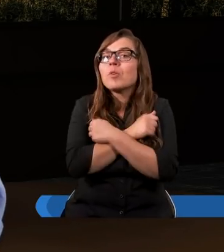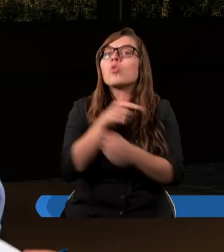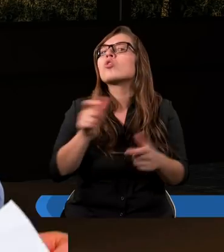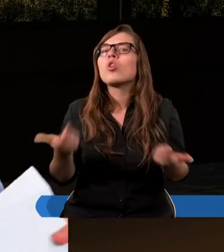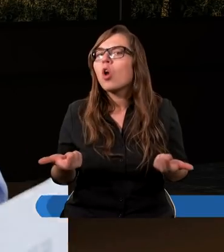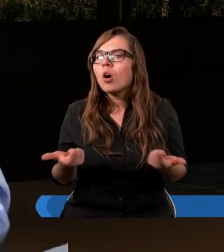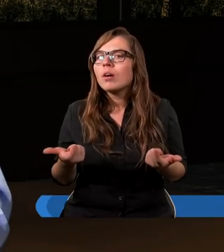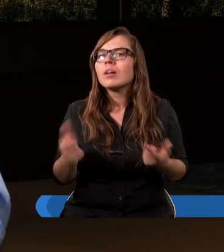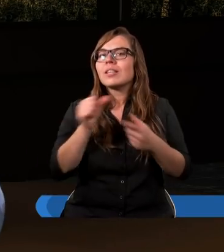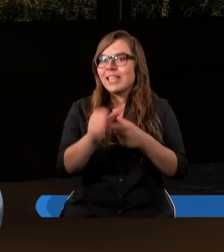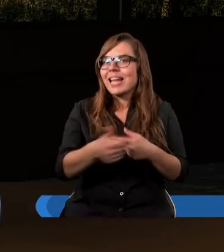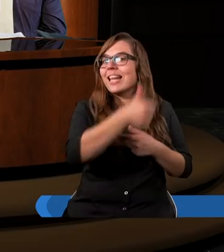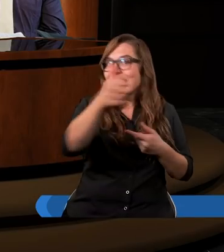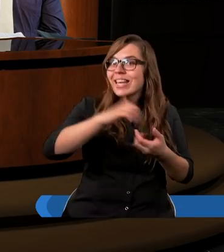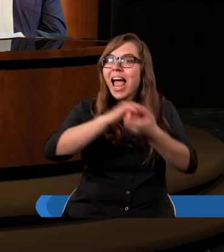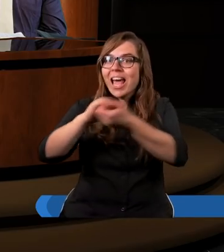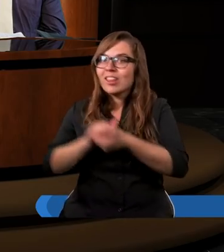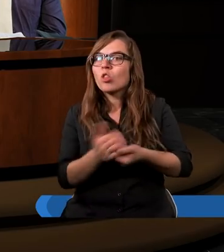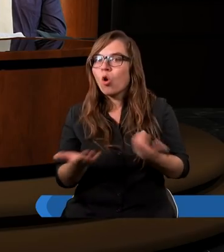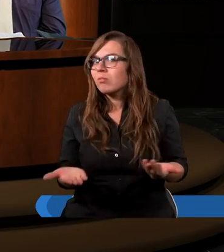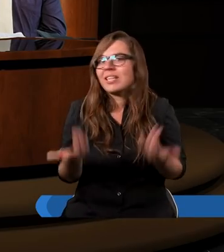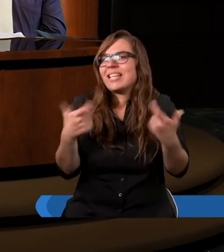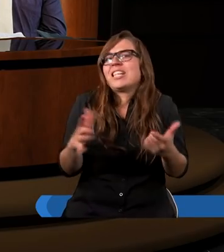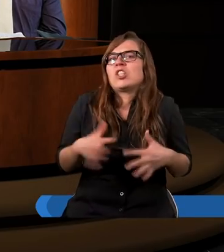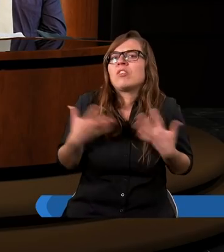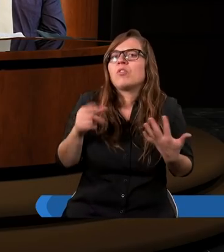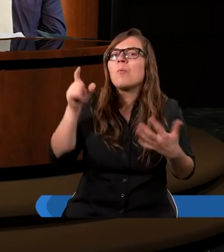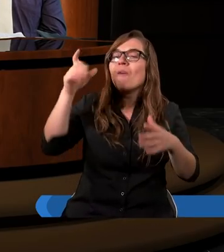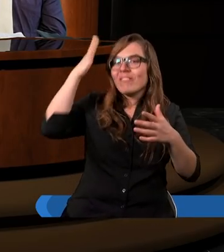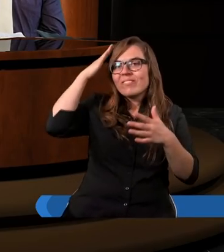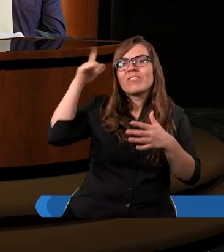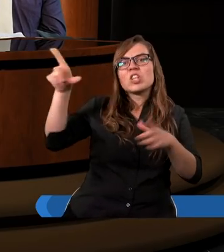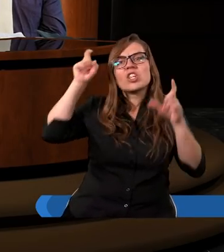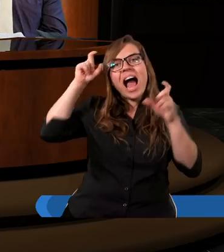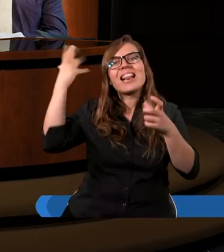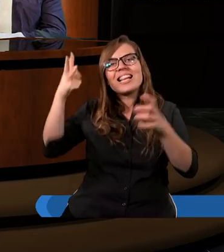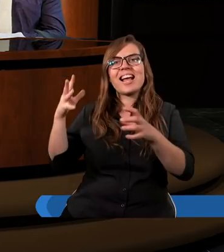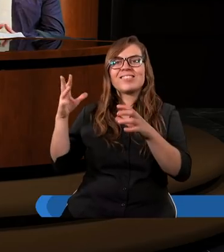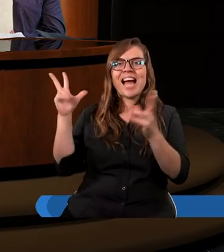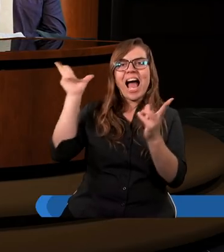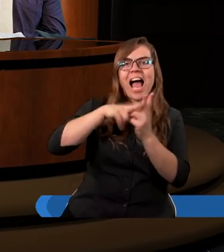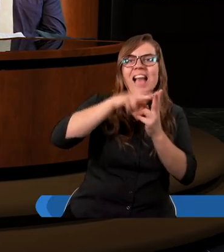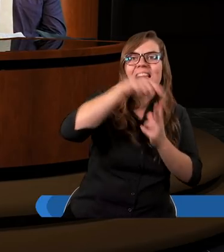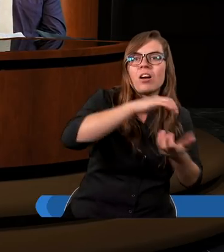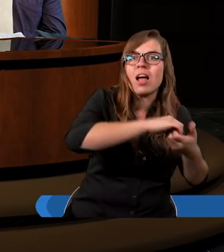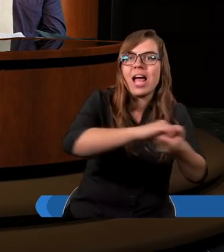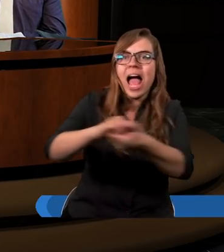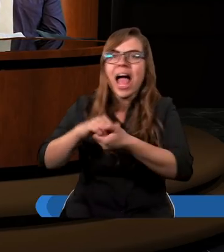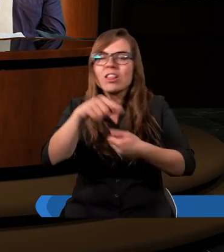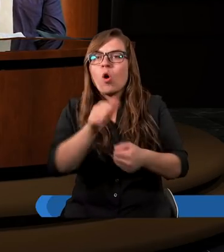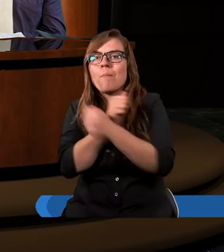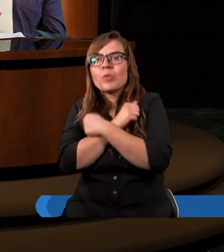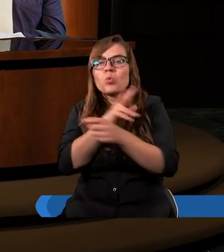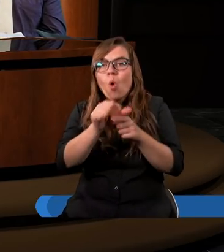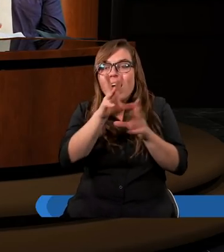jedność. Nic też dziwnego, że szatan będzie chciał zaatakować jedność jako jedność, podstawę miłości. Tak,